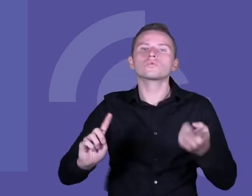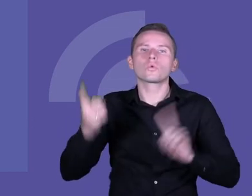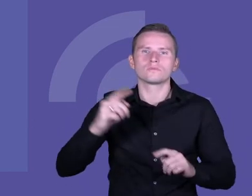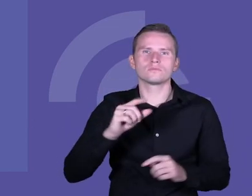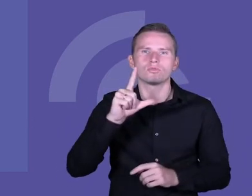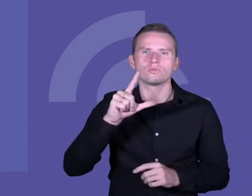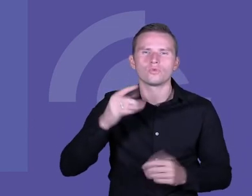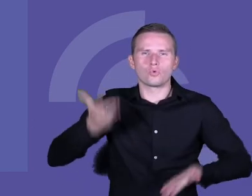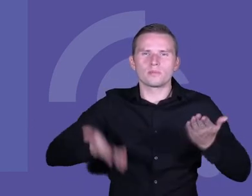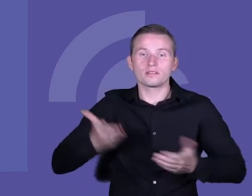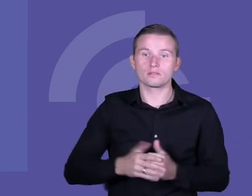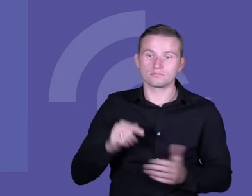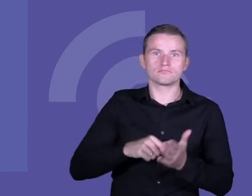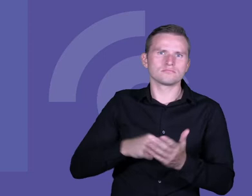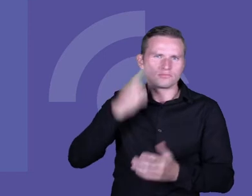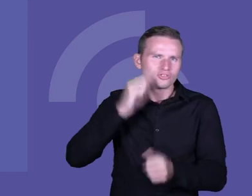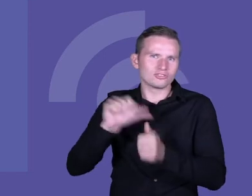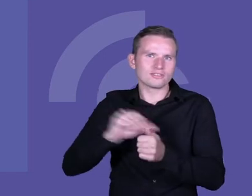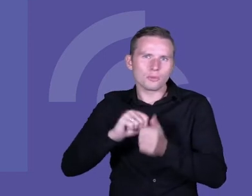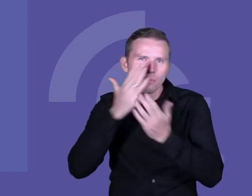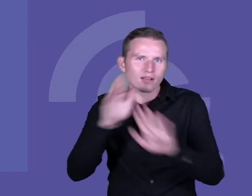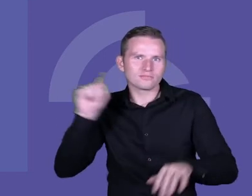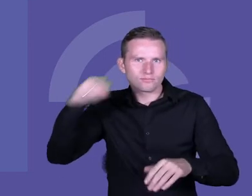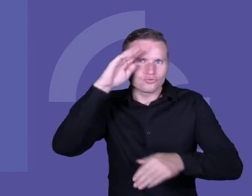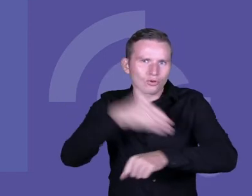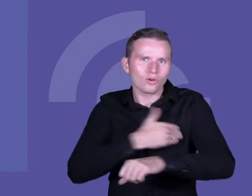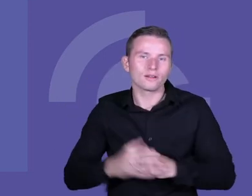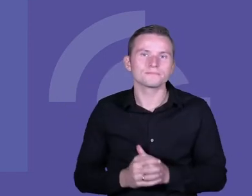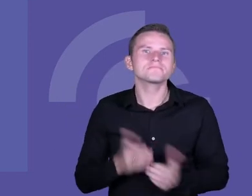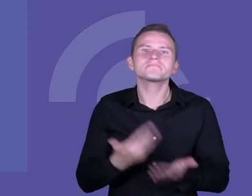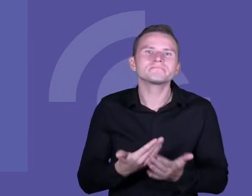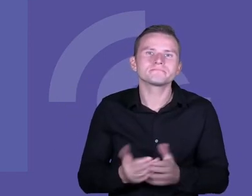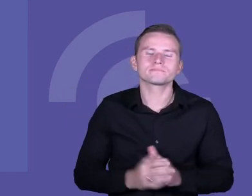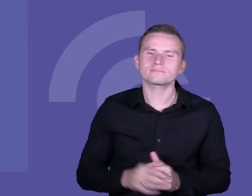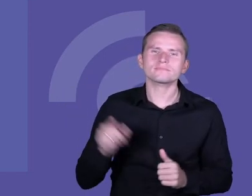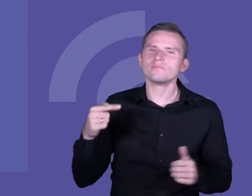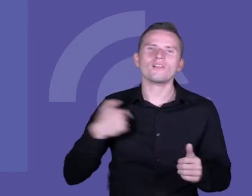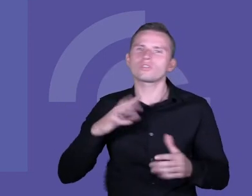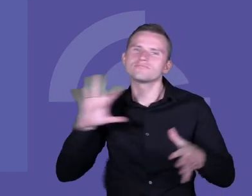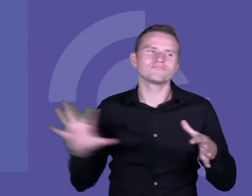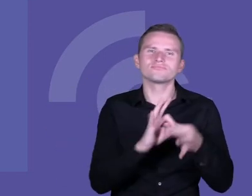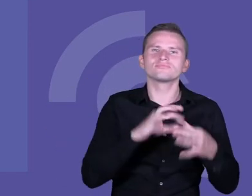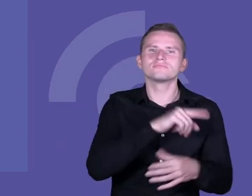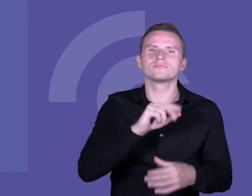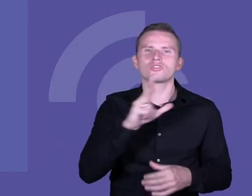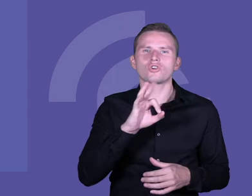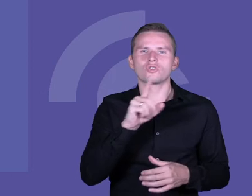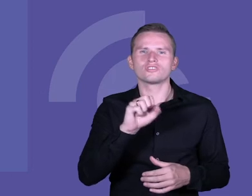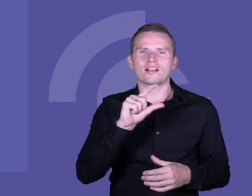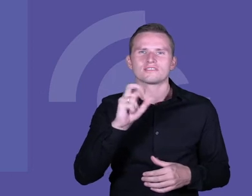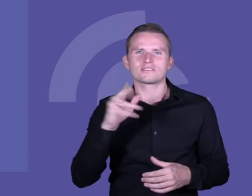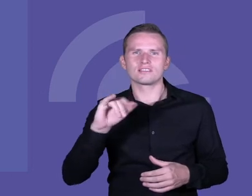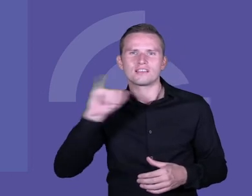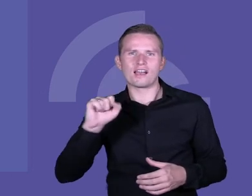często ją pokazujemy. Dlaczego? I tutaj właśnie nawiążę do wykładu Jacka Pyrzalskiego, który